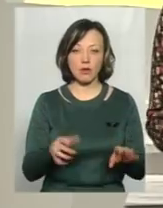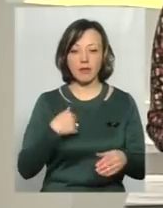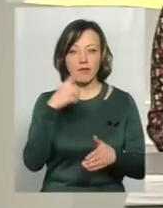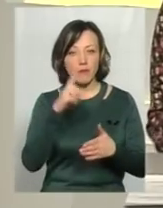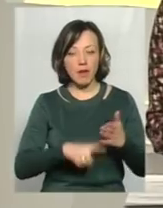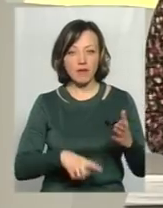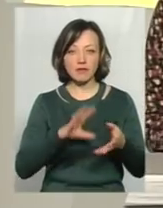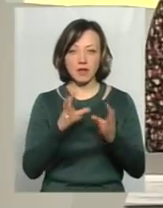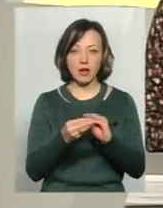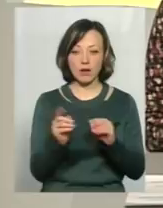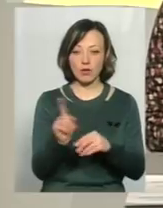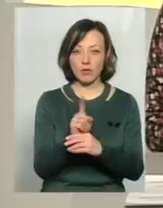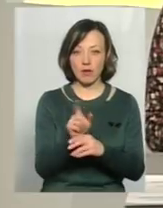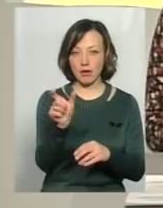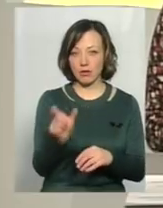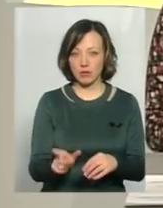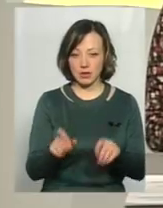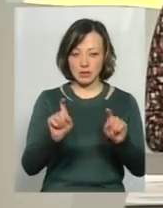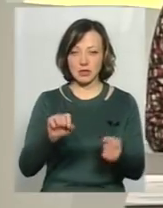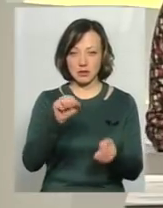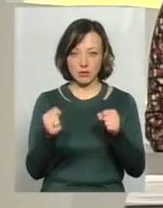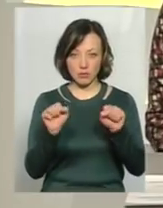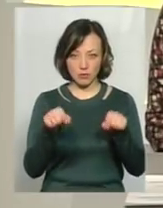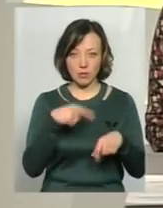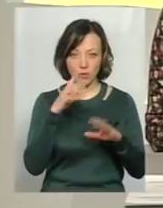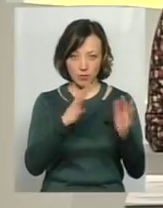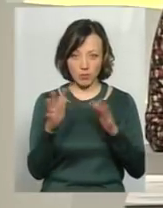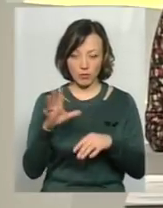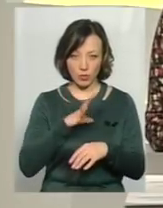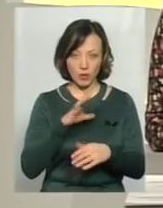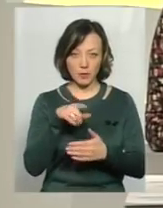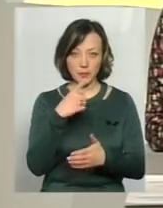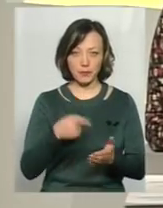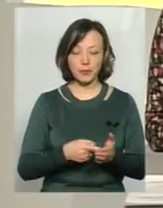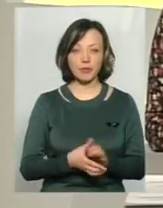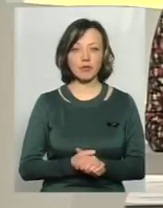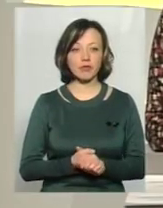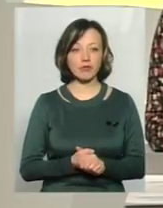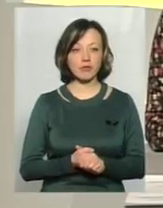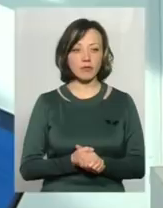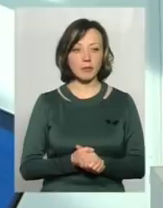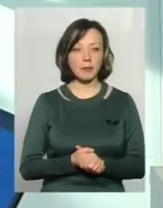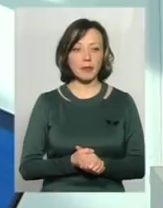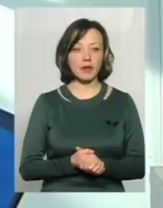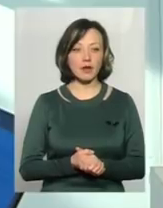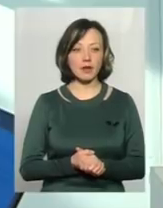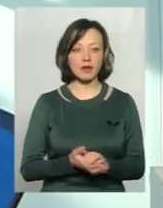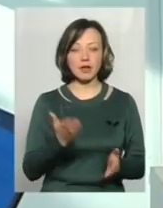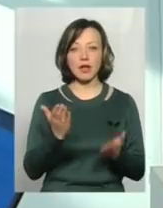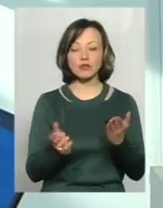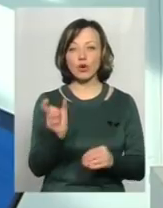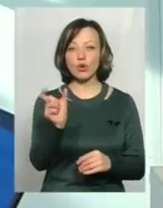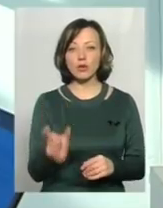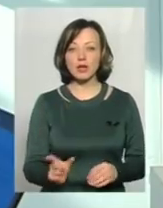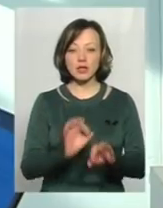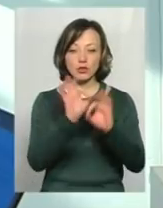чи взагалі адекватна людина сидить? Можемо говорити, траплялися випадки? Ну, ви розумієте, що якщо людина не має